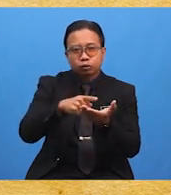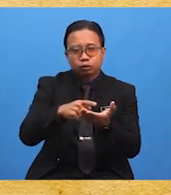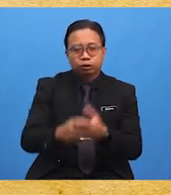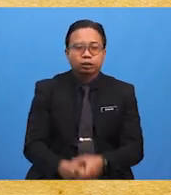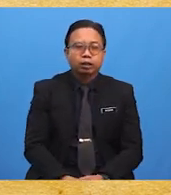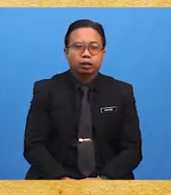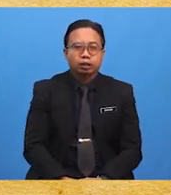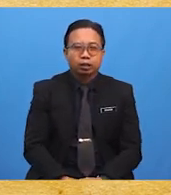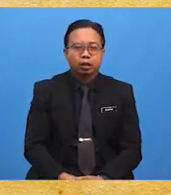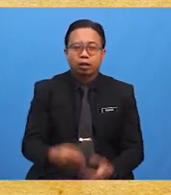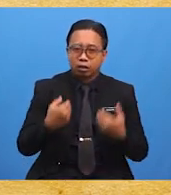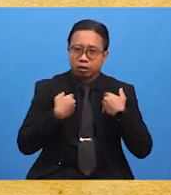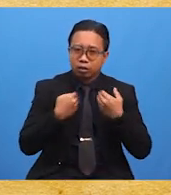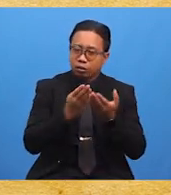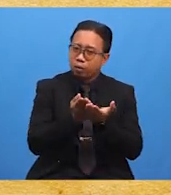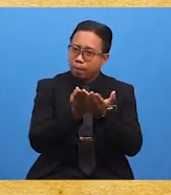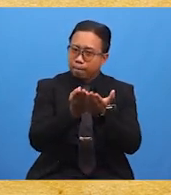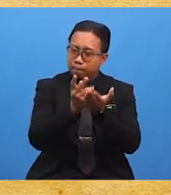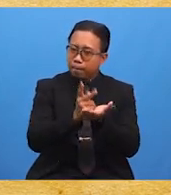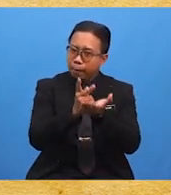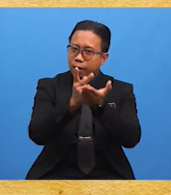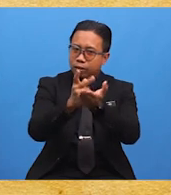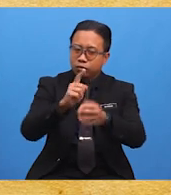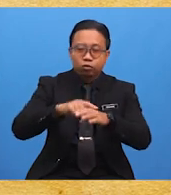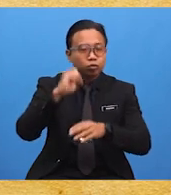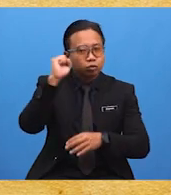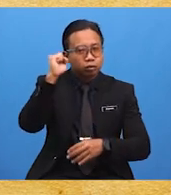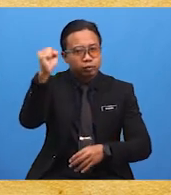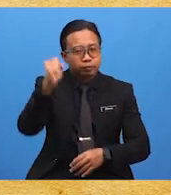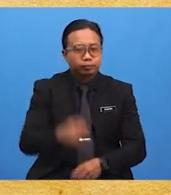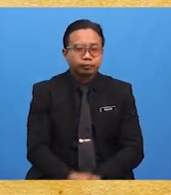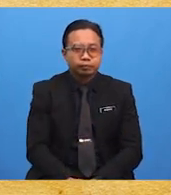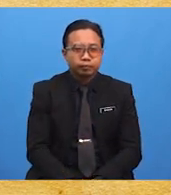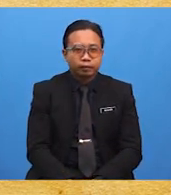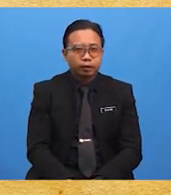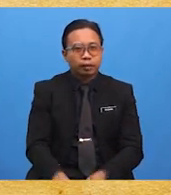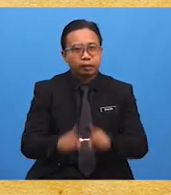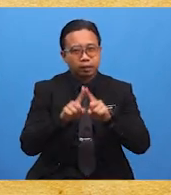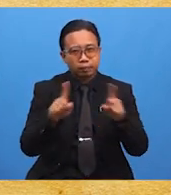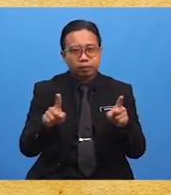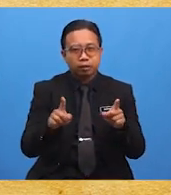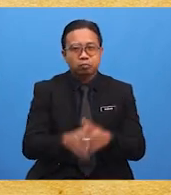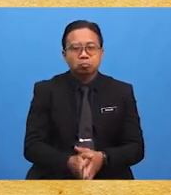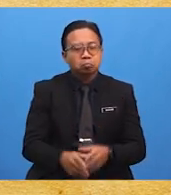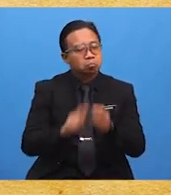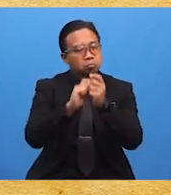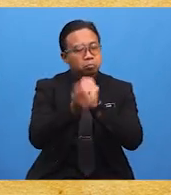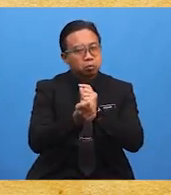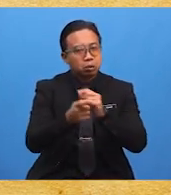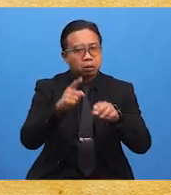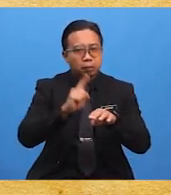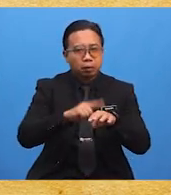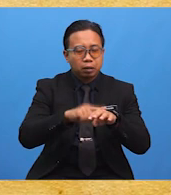dan pelabuhan yang penting di Sabah. Nama Jesserton kemudiannya ditukar